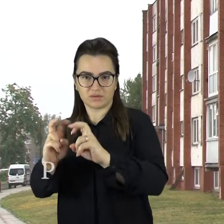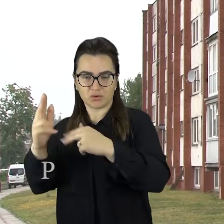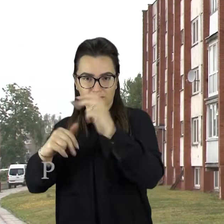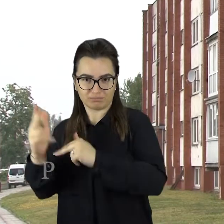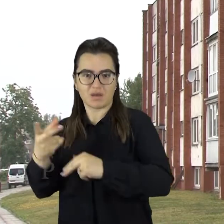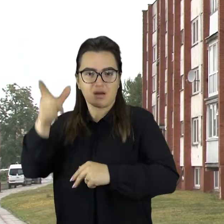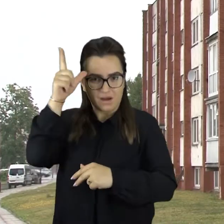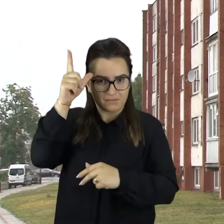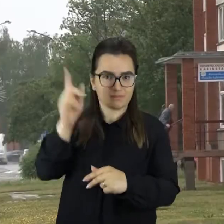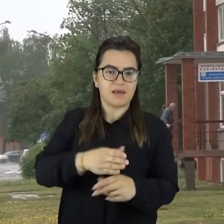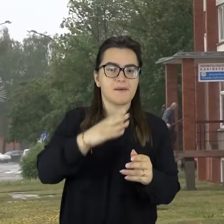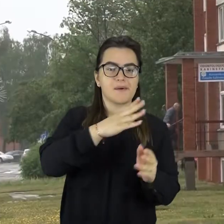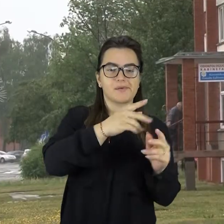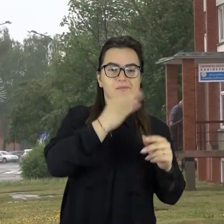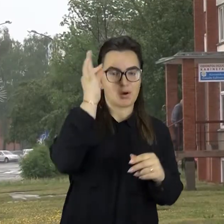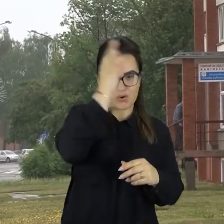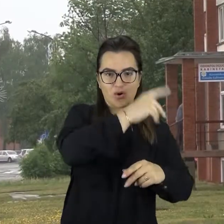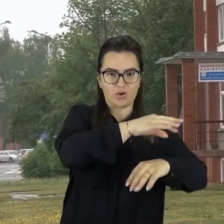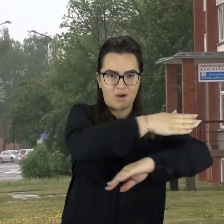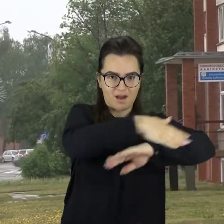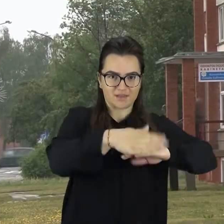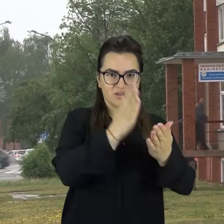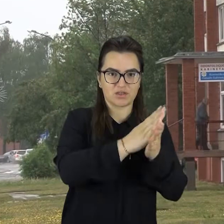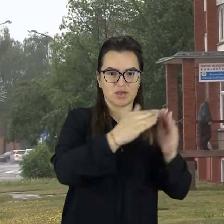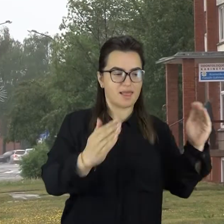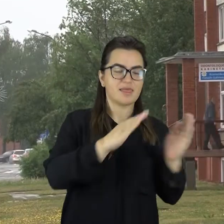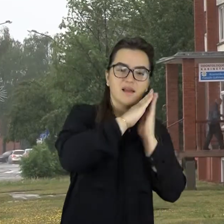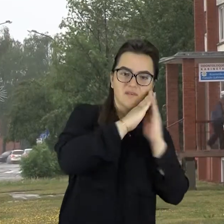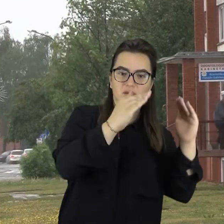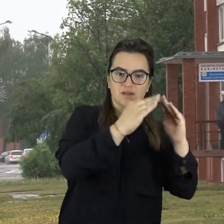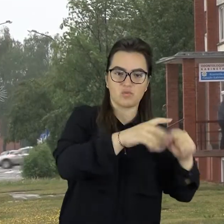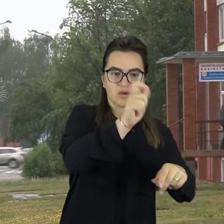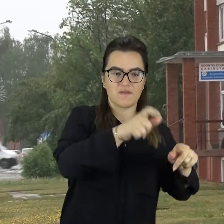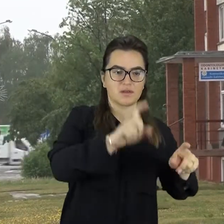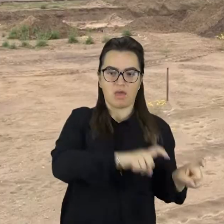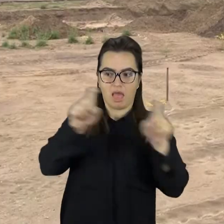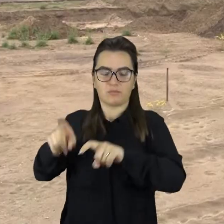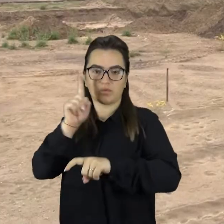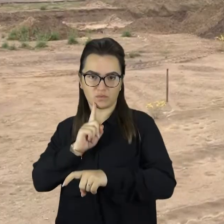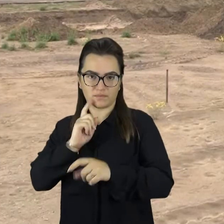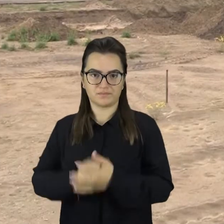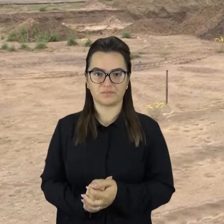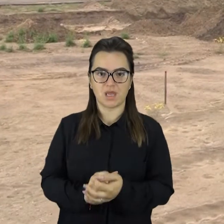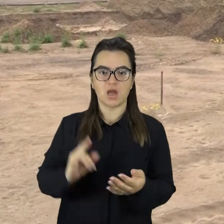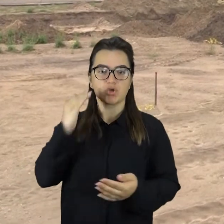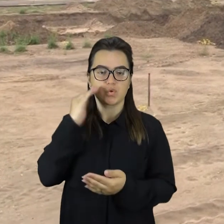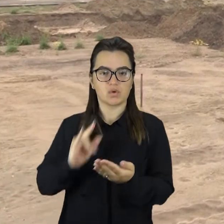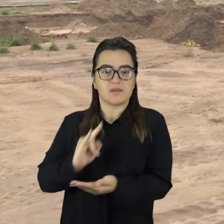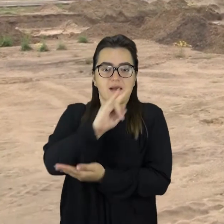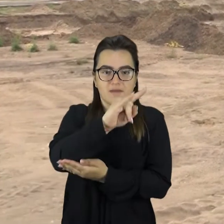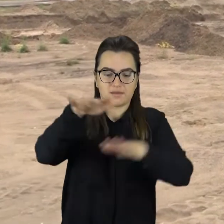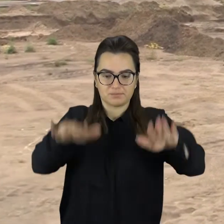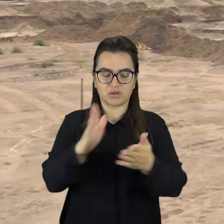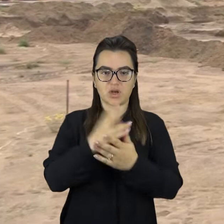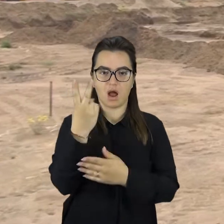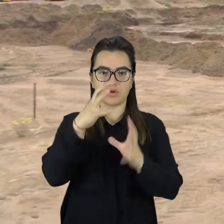patalpų, į kurią skaitinama perkirti pakruojo gatvėje esančių nakvinės namų gyventojus. Aviacijos bazėje Šiauliuose